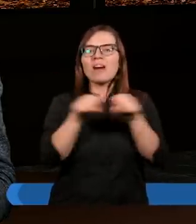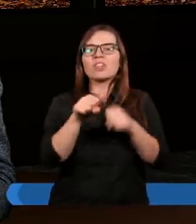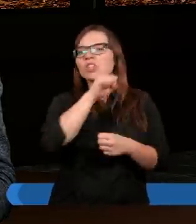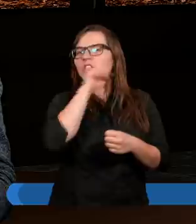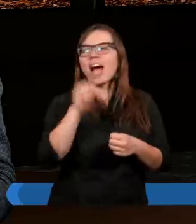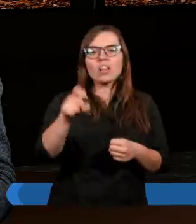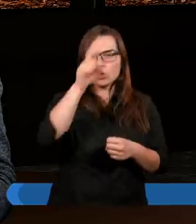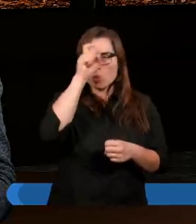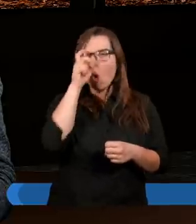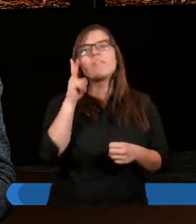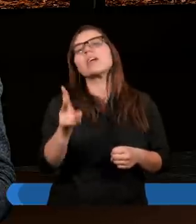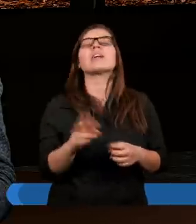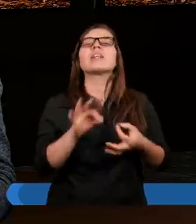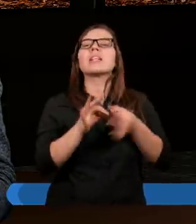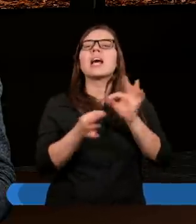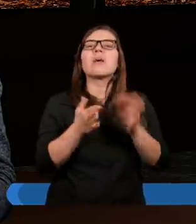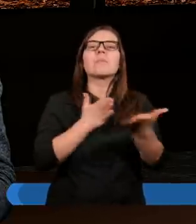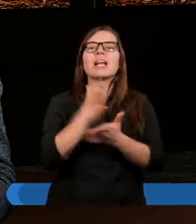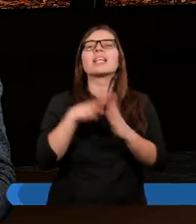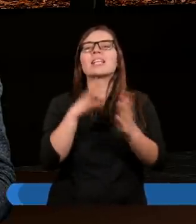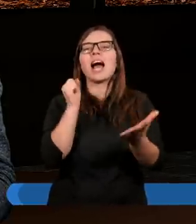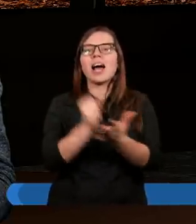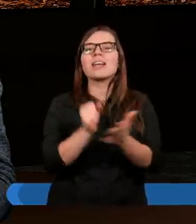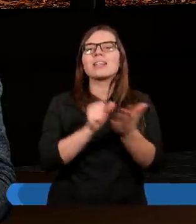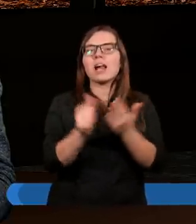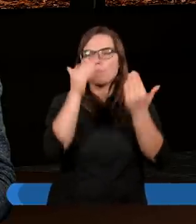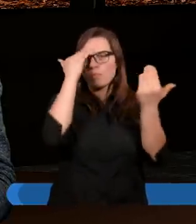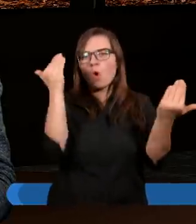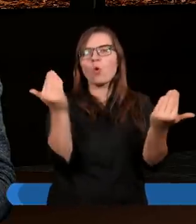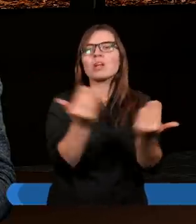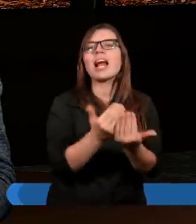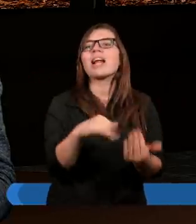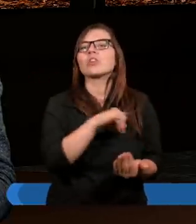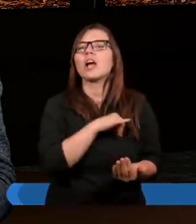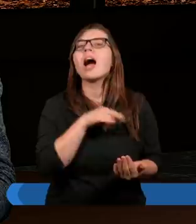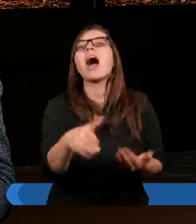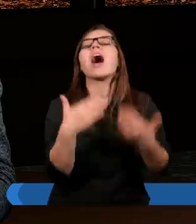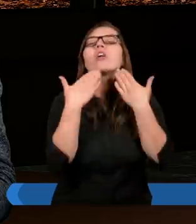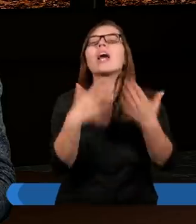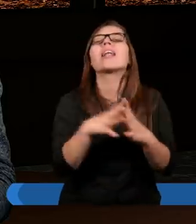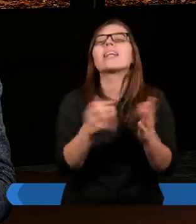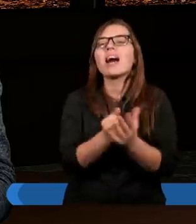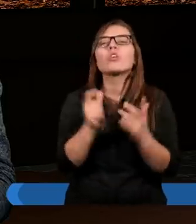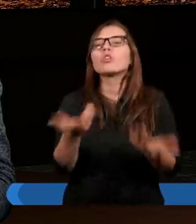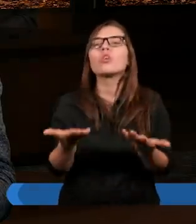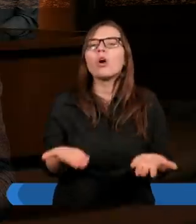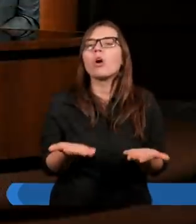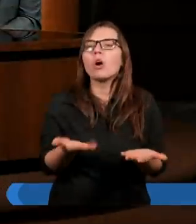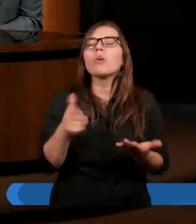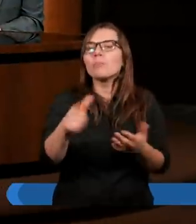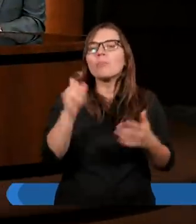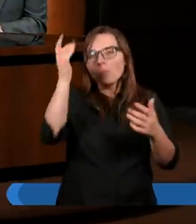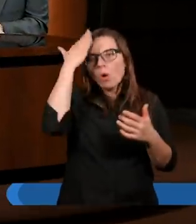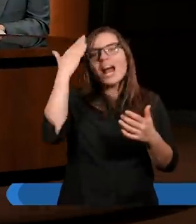żaden człowiek, gdyż przez zakon jest poznanie grzechu. Tutaj jaka jest rola prawa? Dziękuję